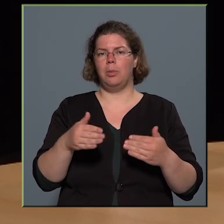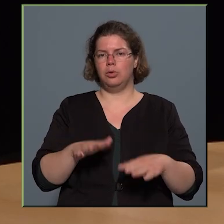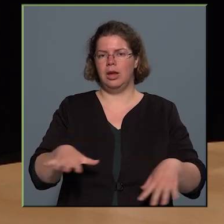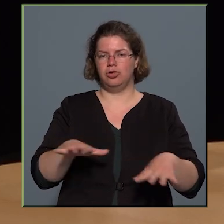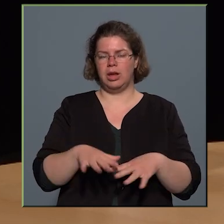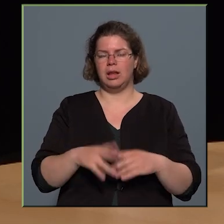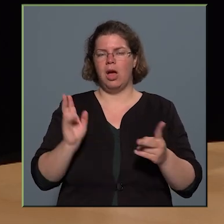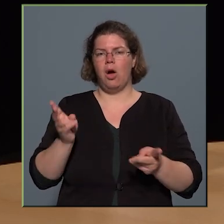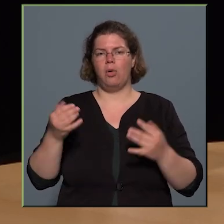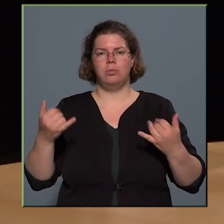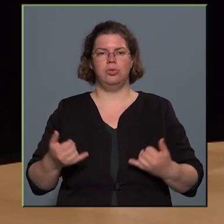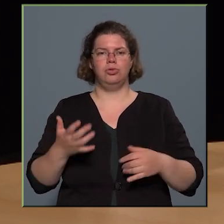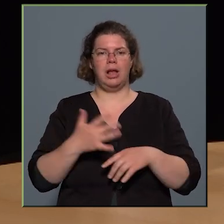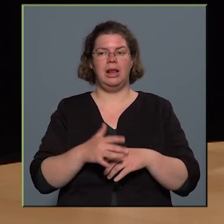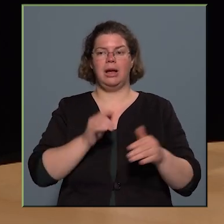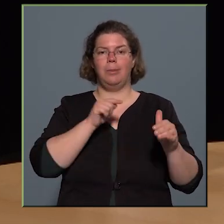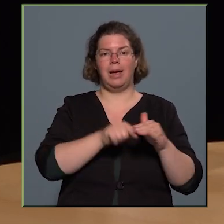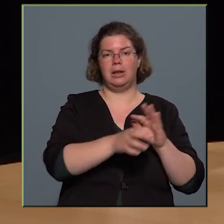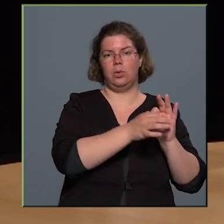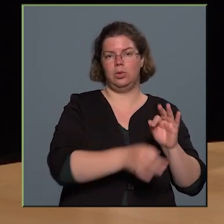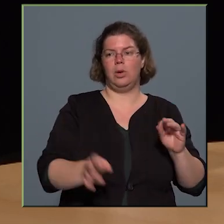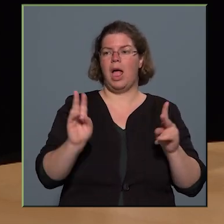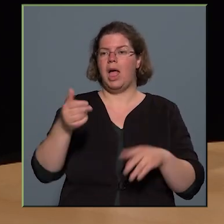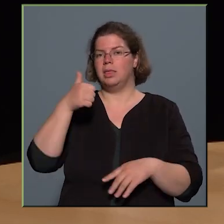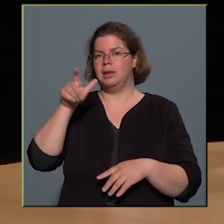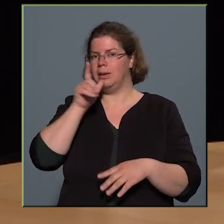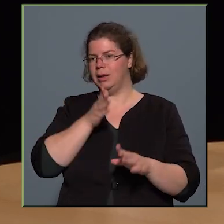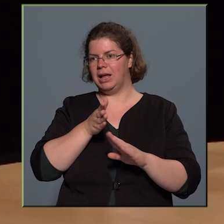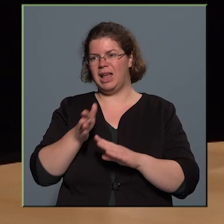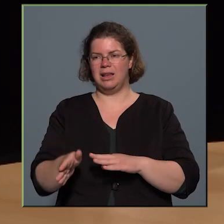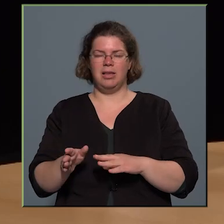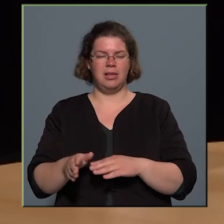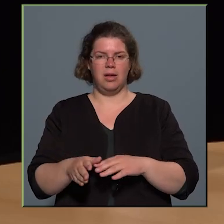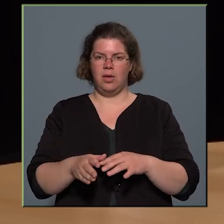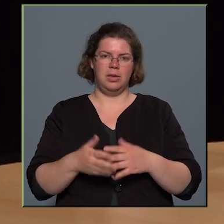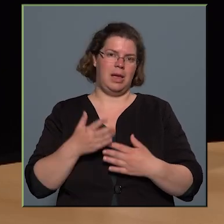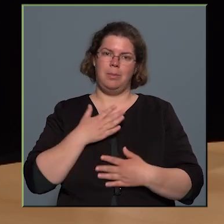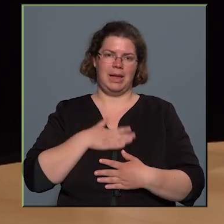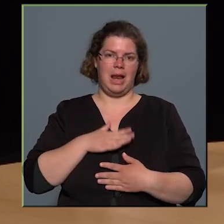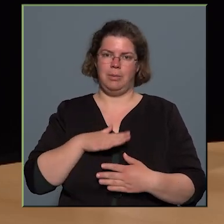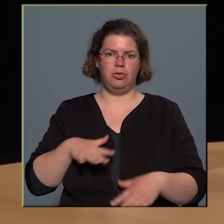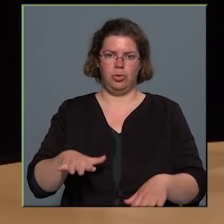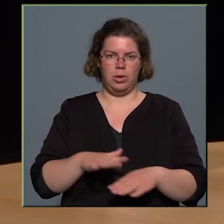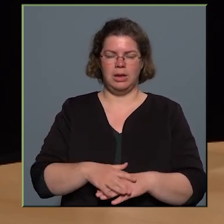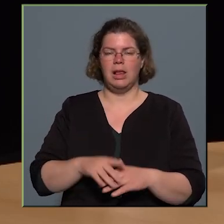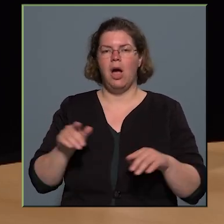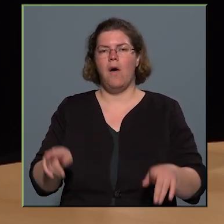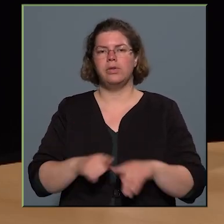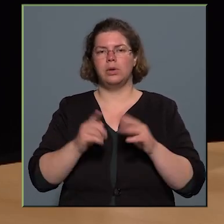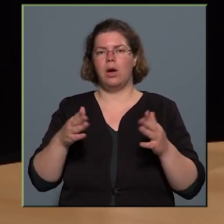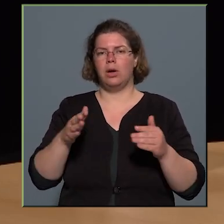ahogy például most jelenleg a metrótól el lehet jutni a Népligethez, az nyilván nem egy kellemes környezet, rögtön ott a